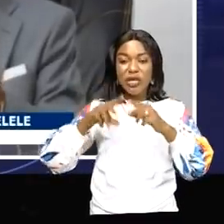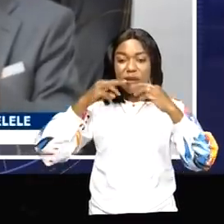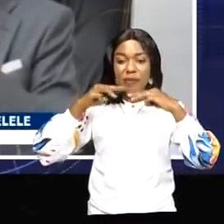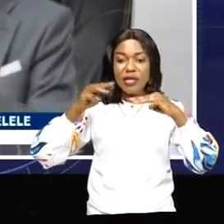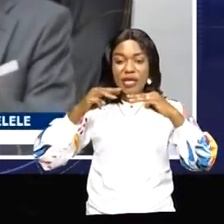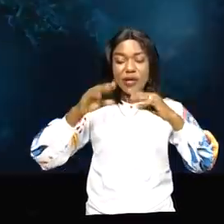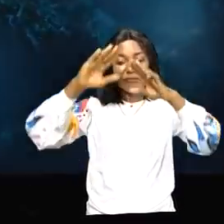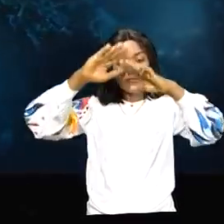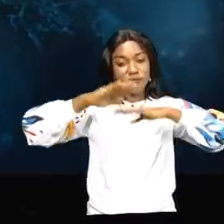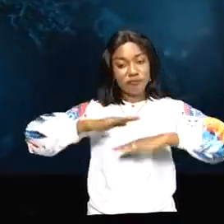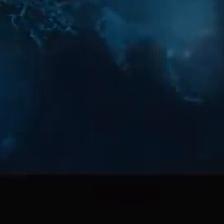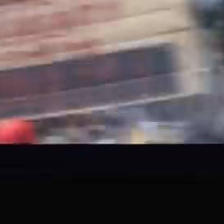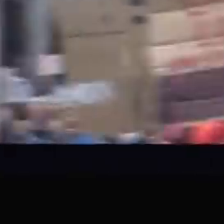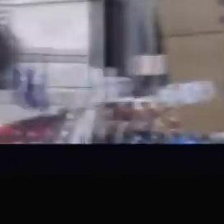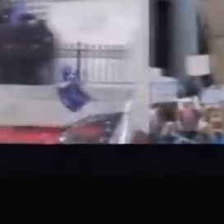fixer les esprits.